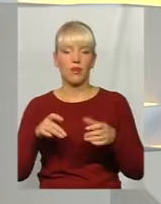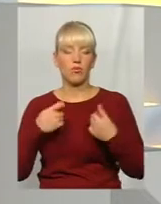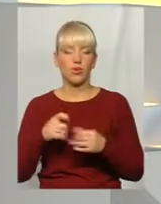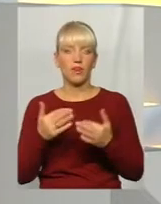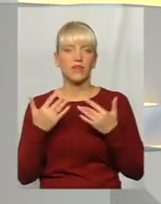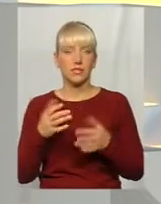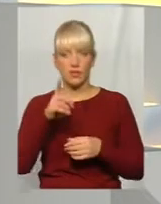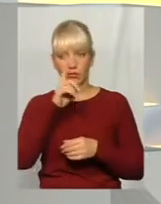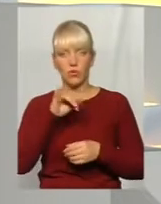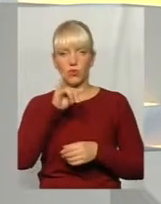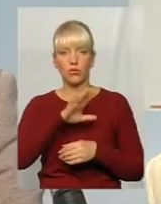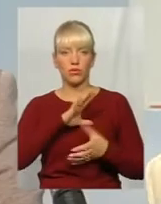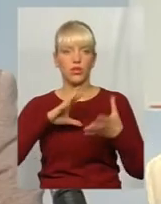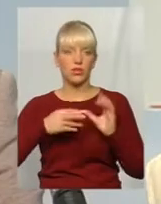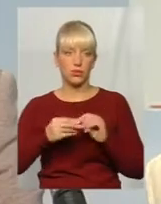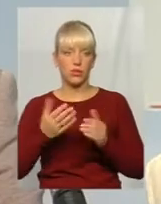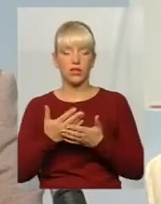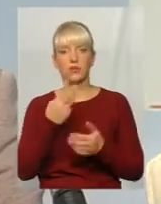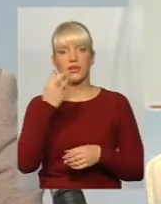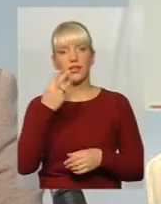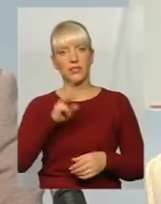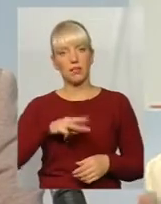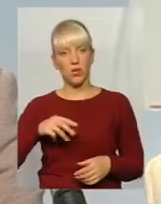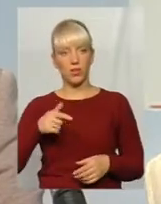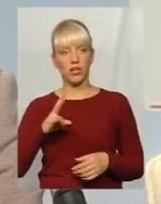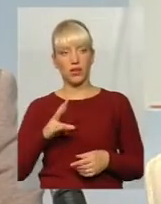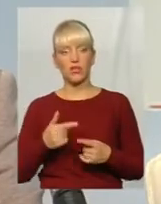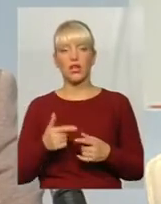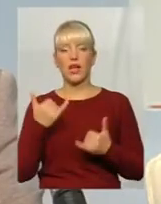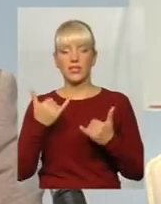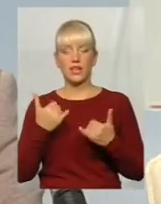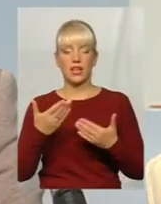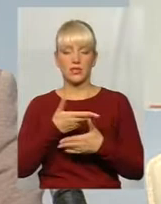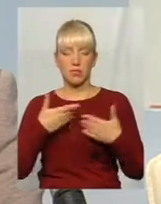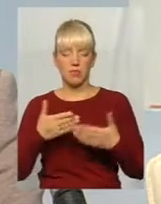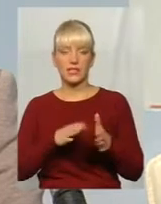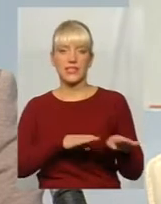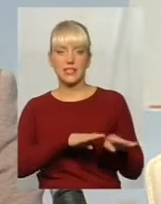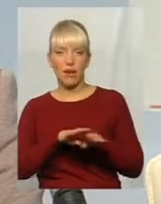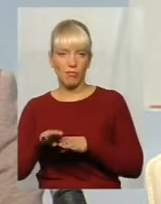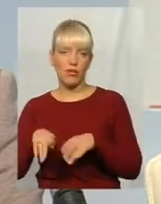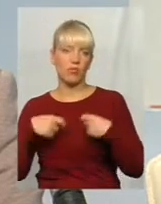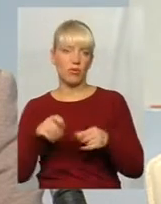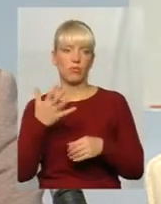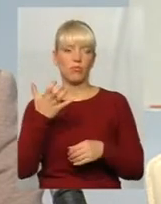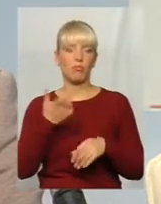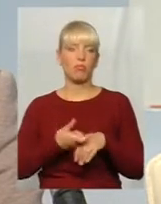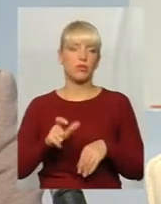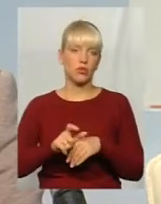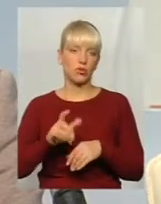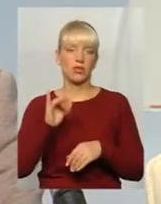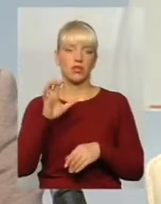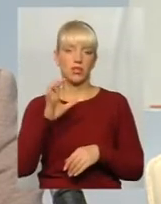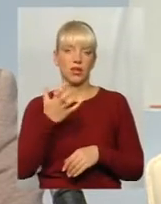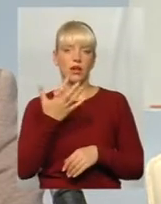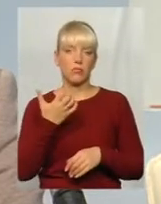Тобто в них були результати, я знаю, 300 мільйонів гривень. Зараз ми стабільно продаємо більше, ніж 500, зробили 600